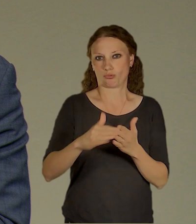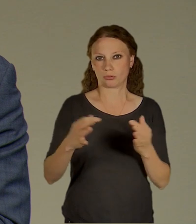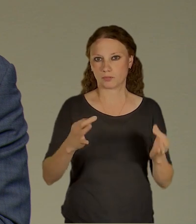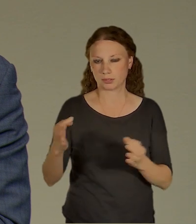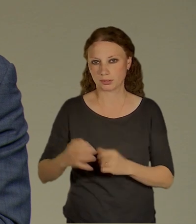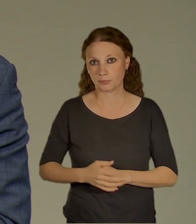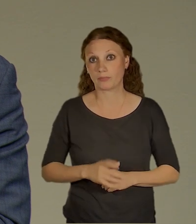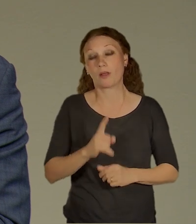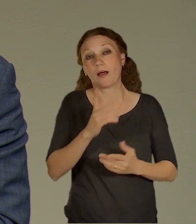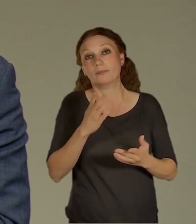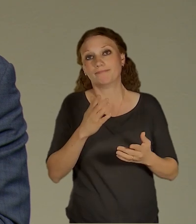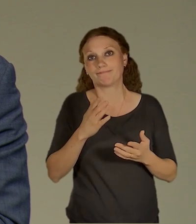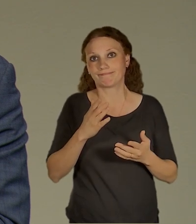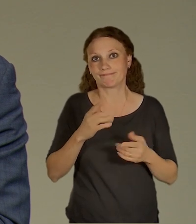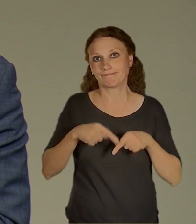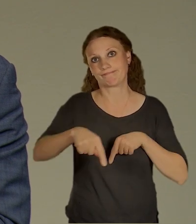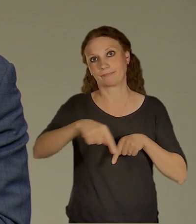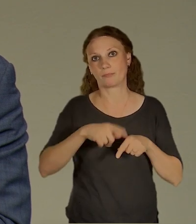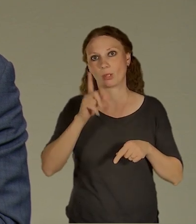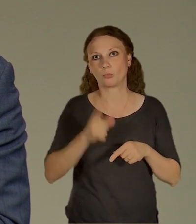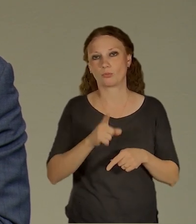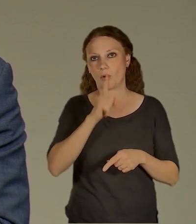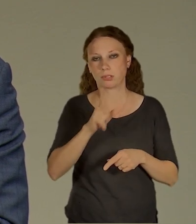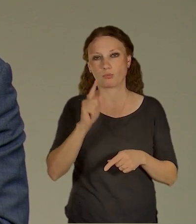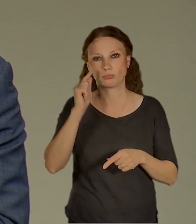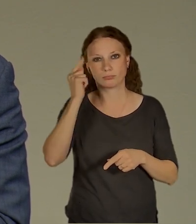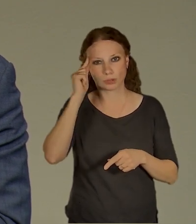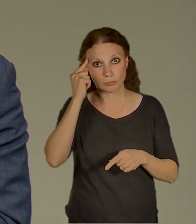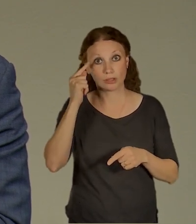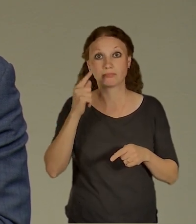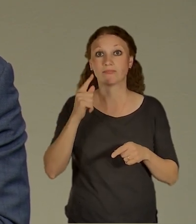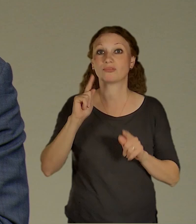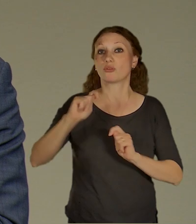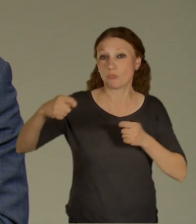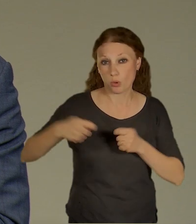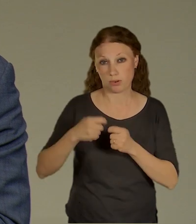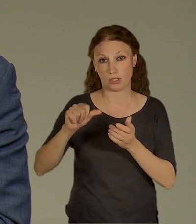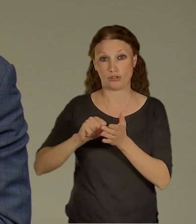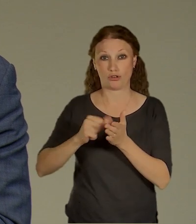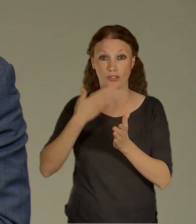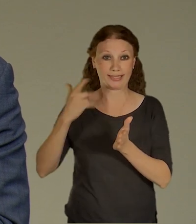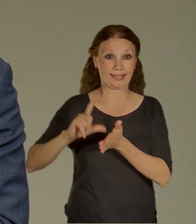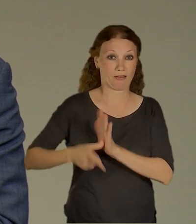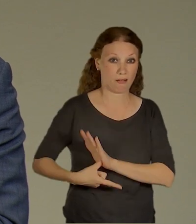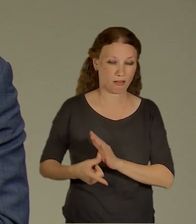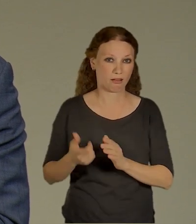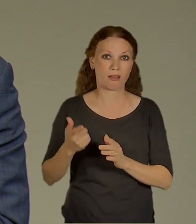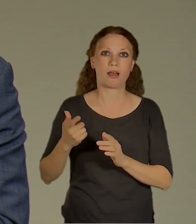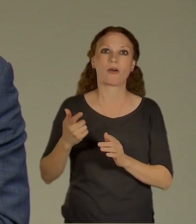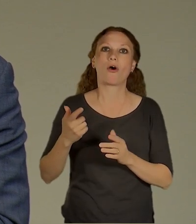jako budeme se muset především koncepčně zamyslet a to dohromady s tím středočeským krajem nad tím, kolik